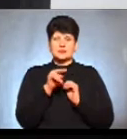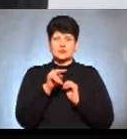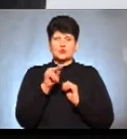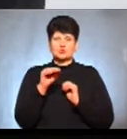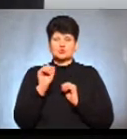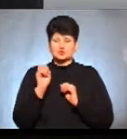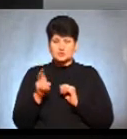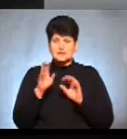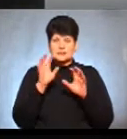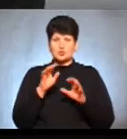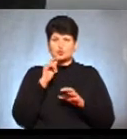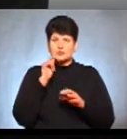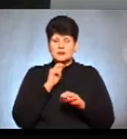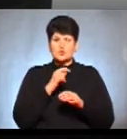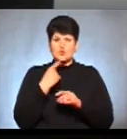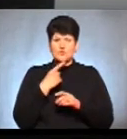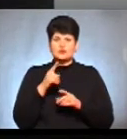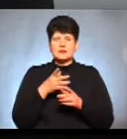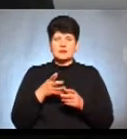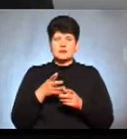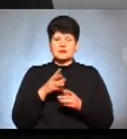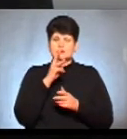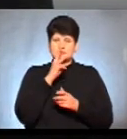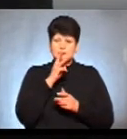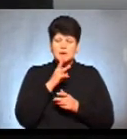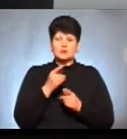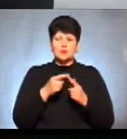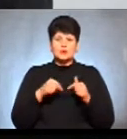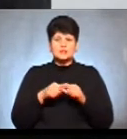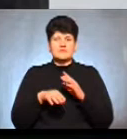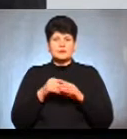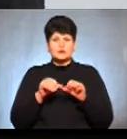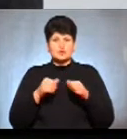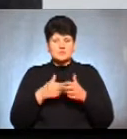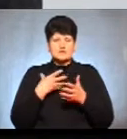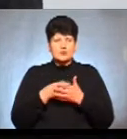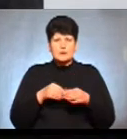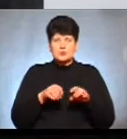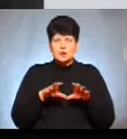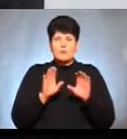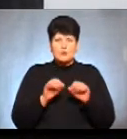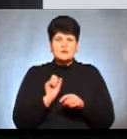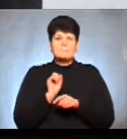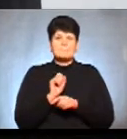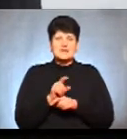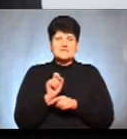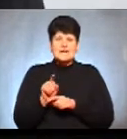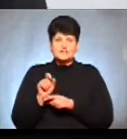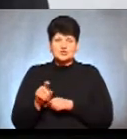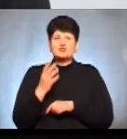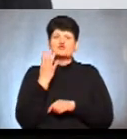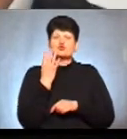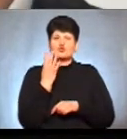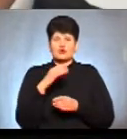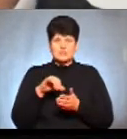Закон України говорить, що на платну основу окружна виборча комісія своєю постановою може призначити чотирьох членів